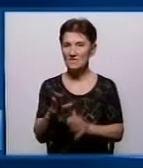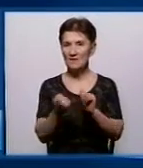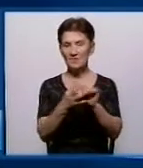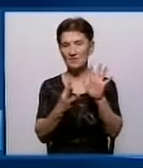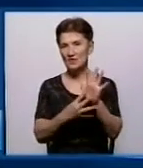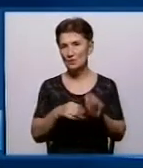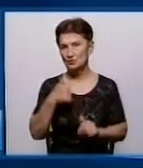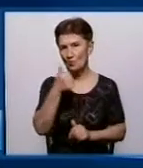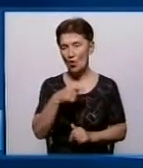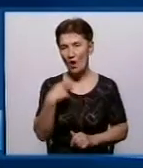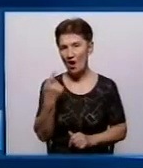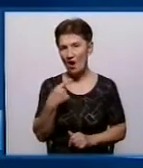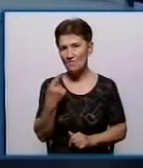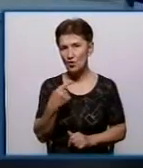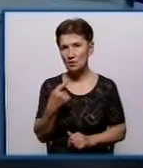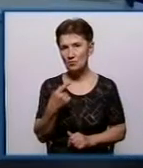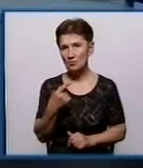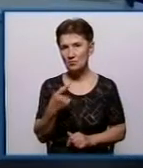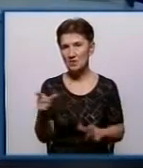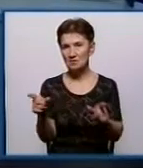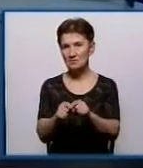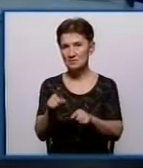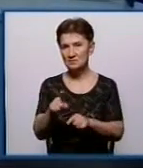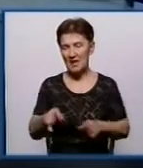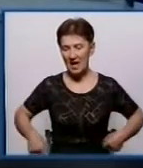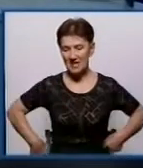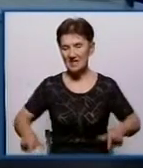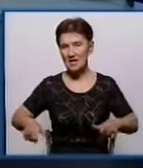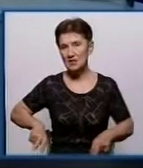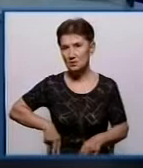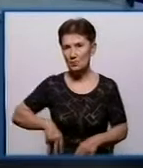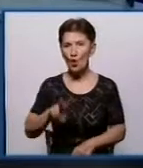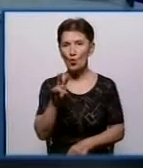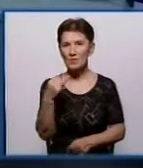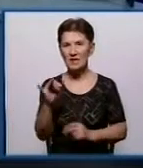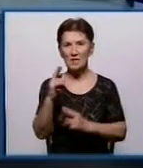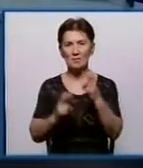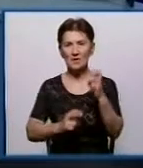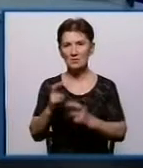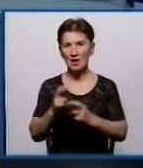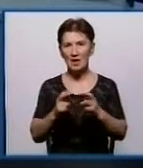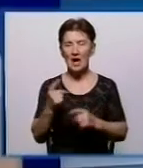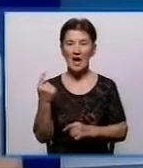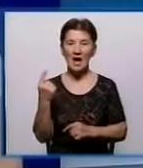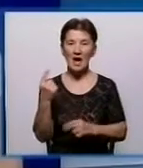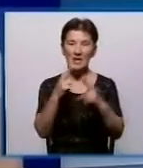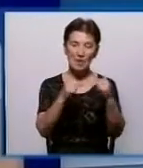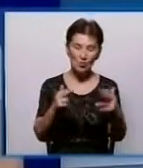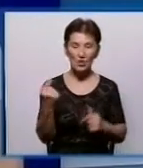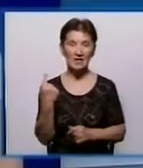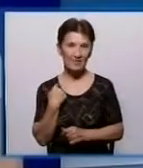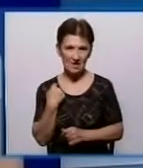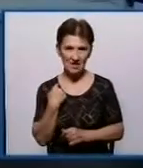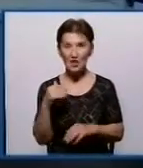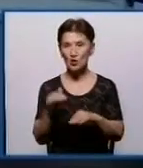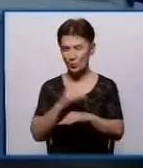році ми говоримо із Романом Іликом, генеральним директором обласного комунального виробничого підприємства Дніпро-Кіровоград. Добрий вечір. Добрий вечір.